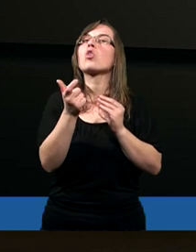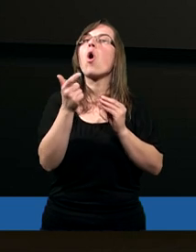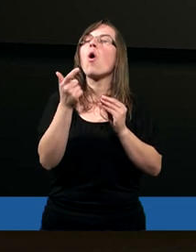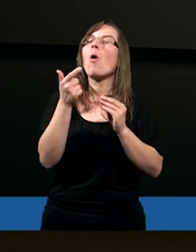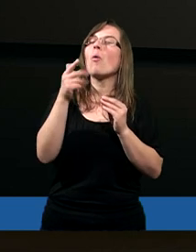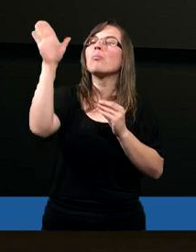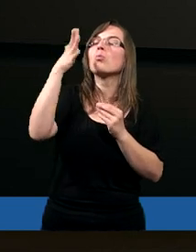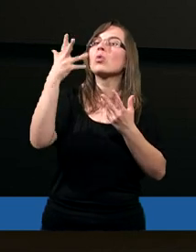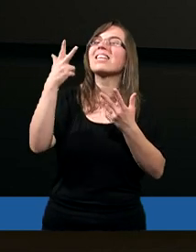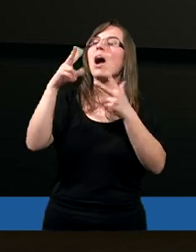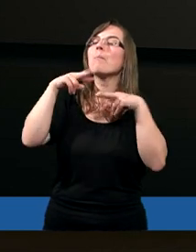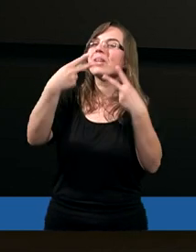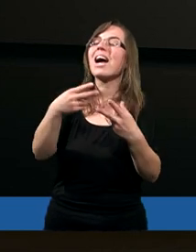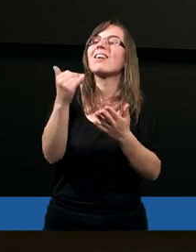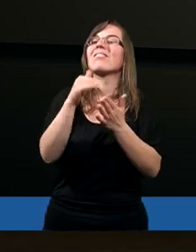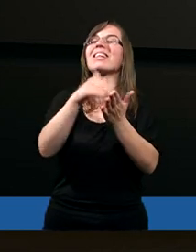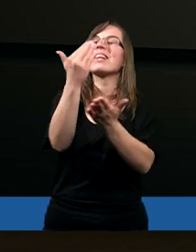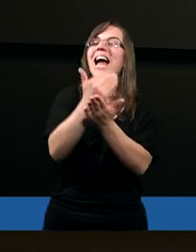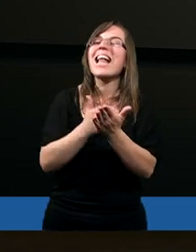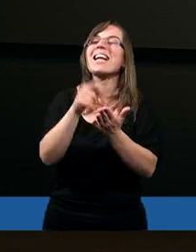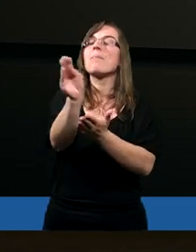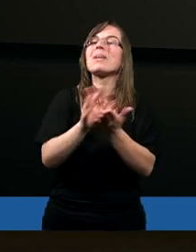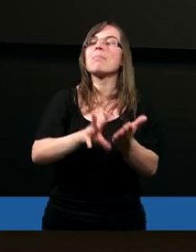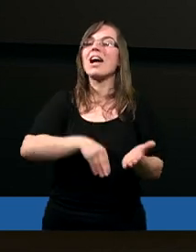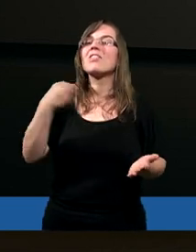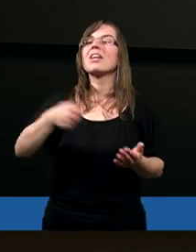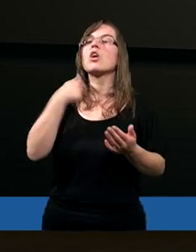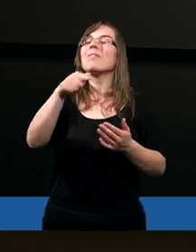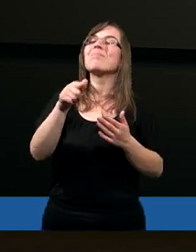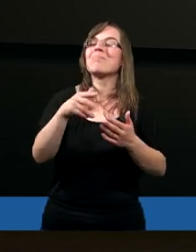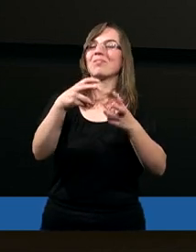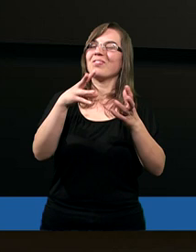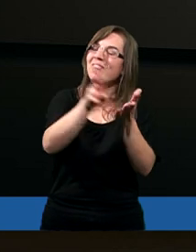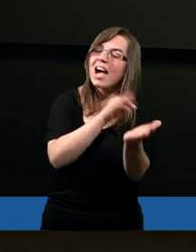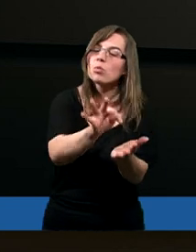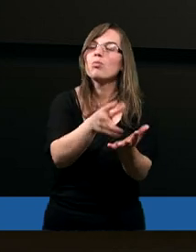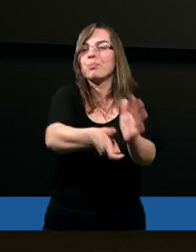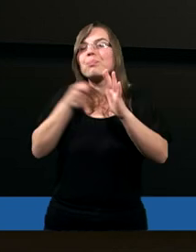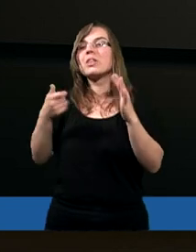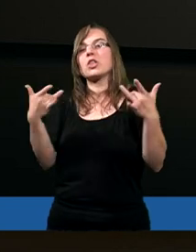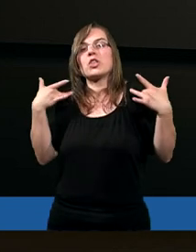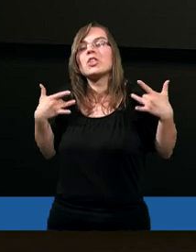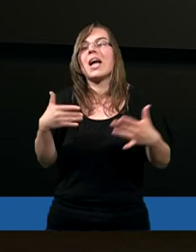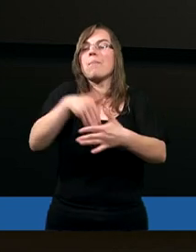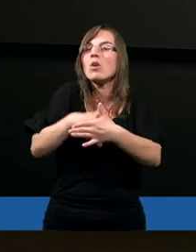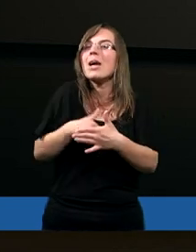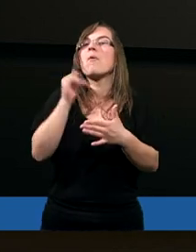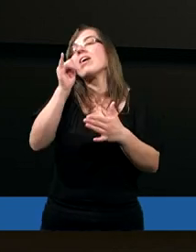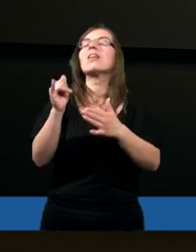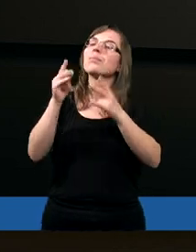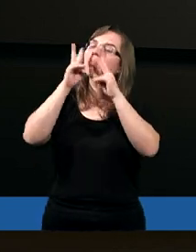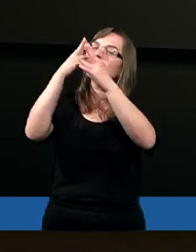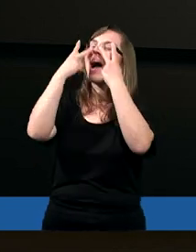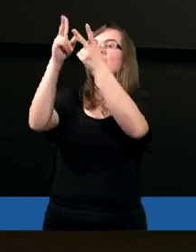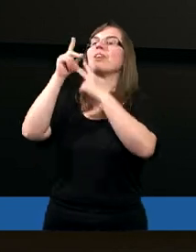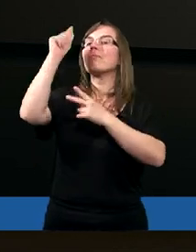czyli zadanie Pisma Świętego przede wszystkim jest to, żeby składać świadectwo o Jezusie, mówić o Jezusie. Zresztą to, co myśmy dotąd właśnie mówili, to